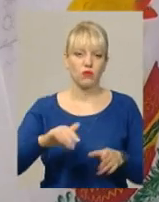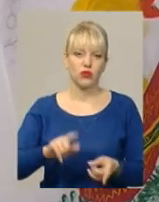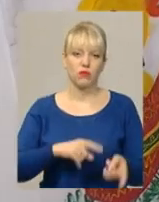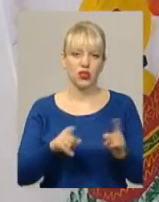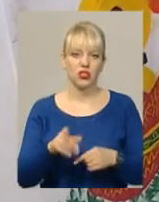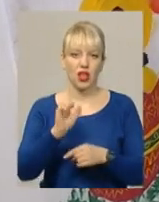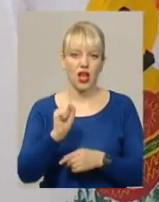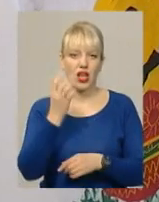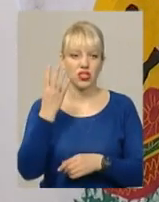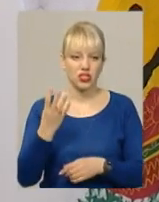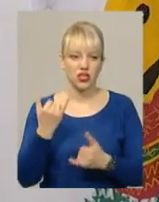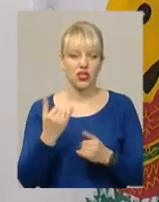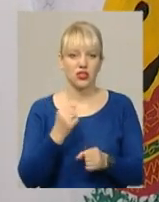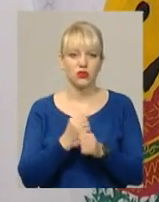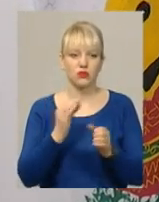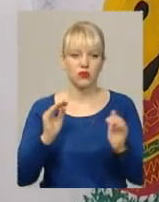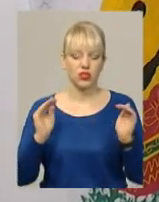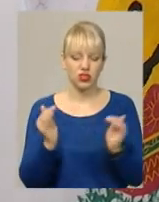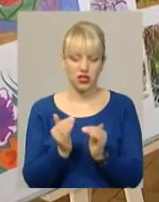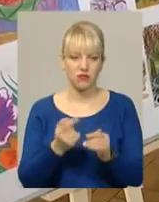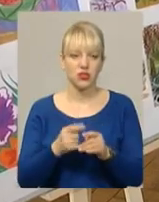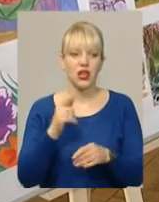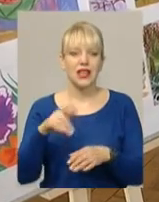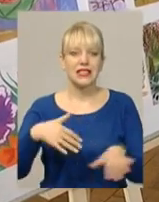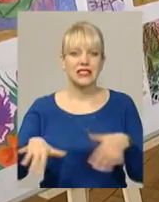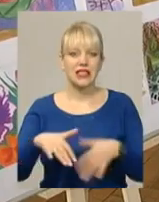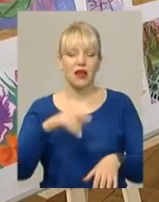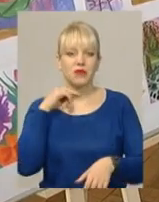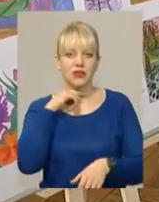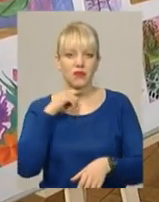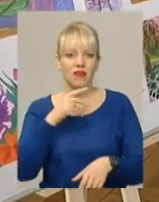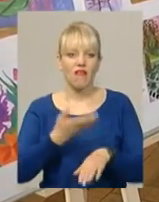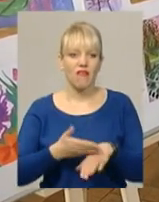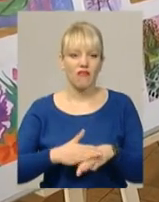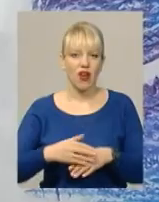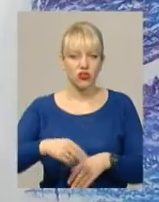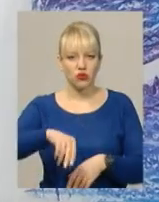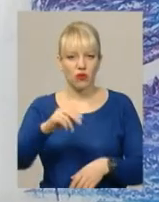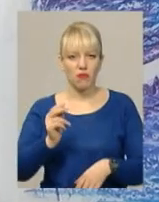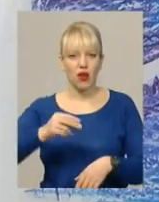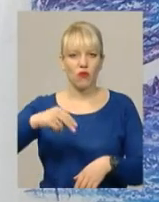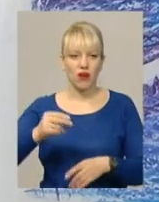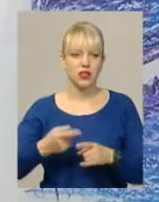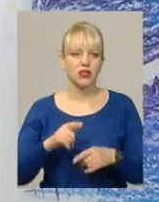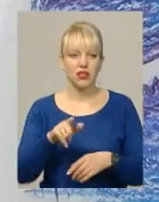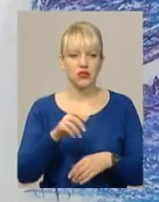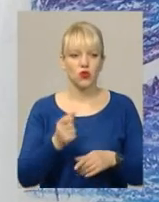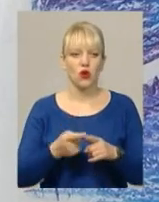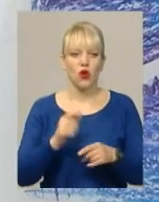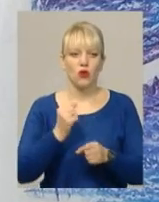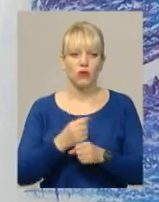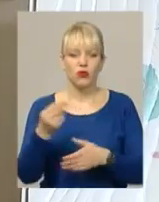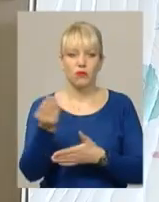роботи у неї стали ще менші. Через слабкість м'язів їй важко відрвати руку від поверхні. Цю роботу вона кілька років тому малювала